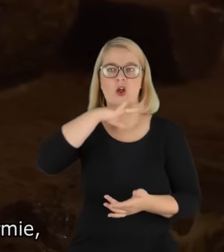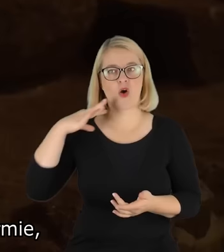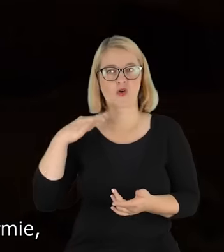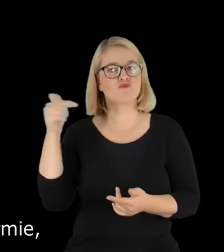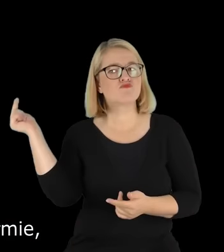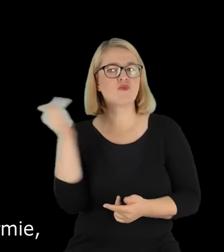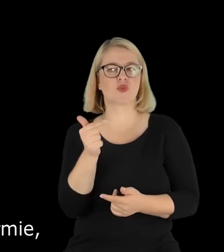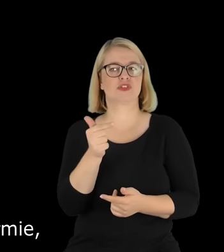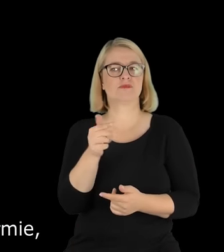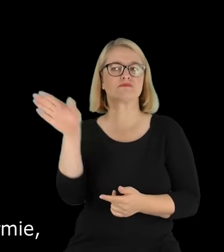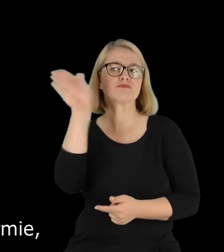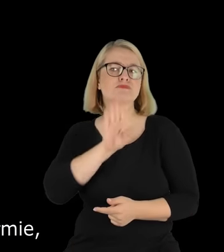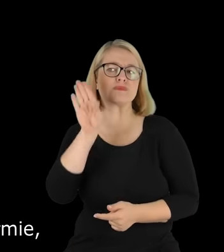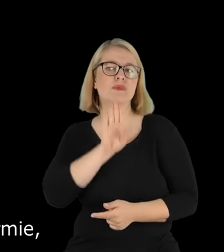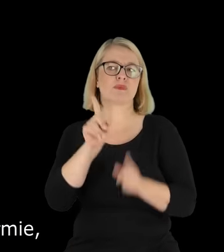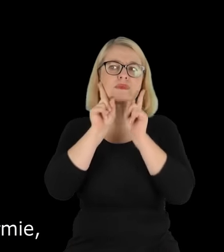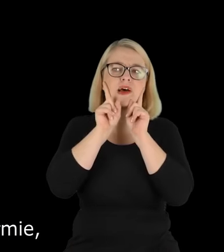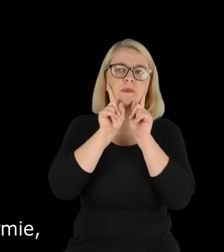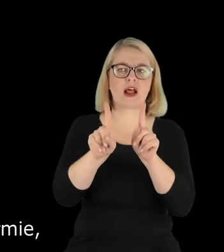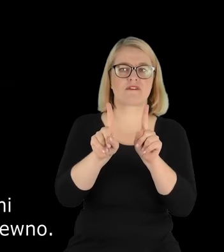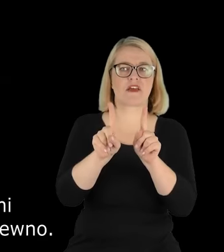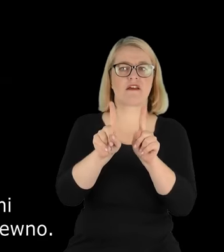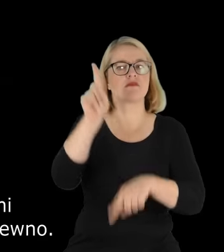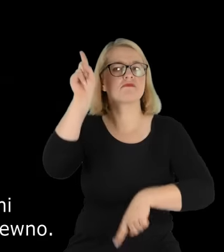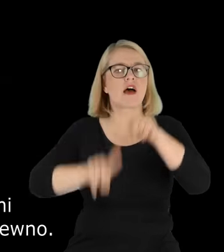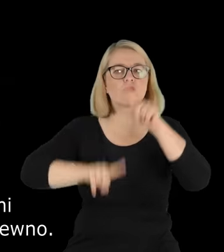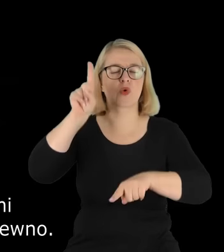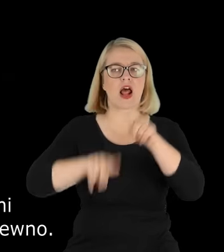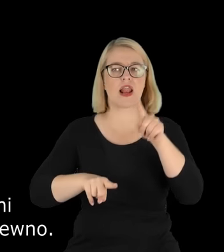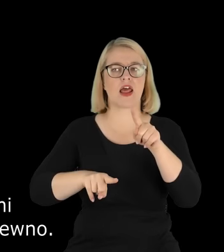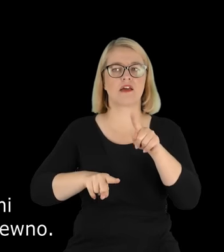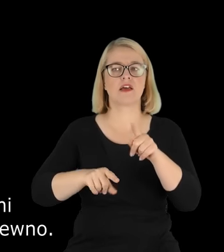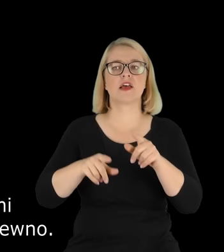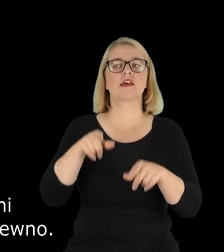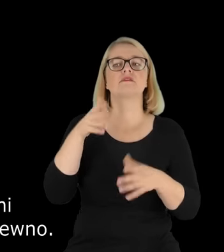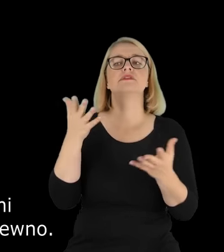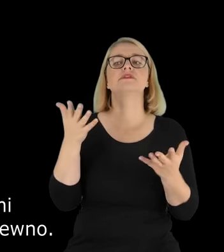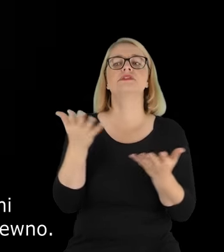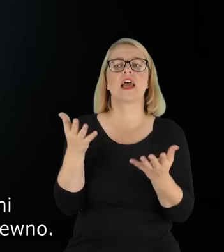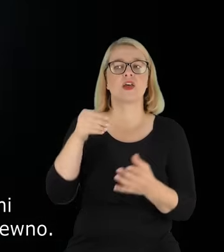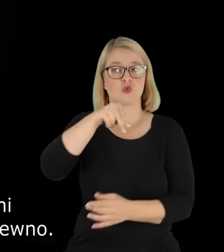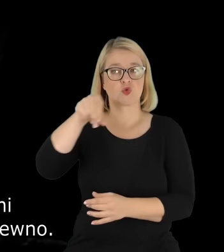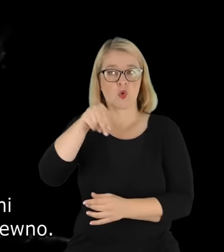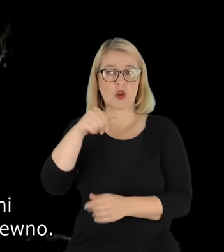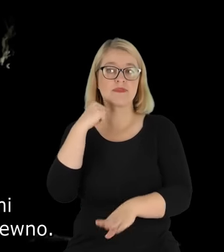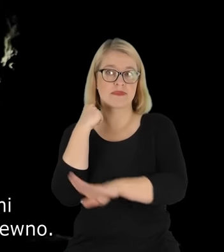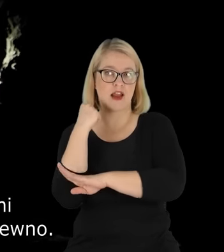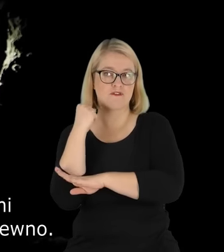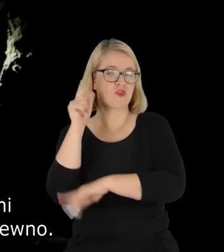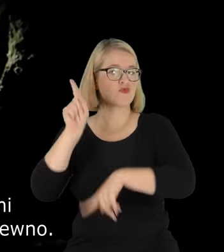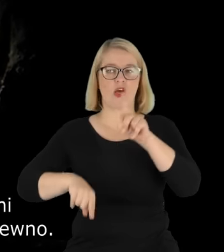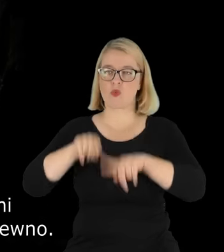miało być zachowane w takiej formie, jak najbardziej zbliżone do kopalni tej